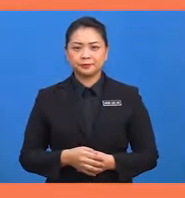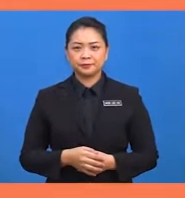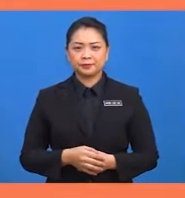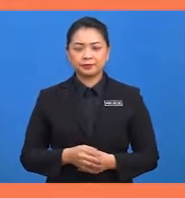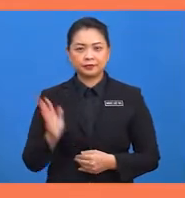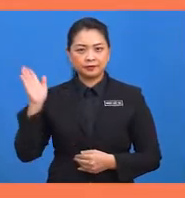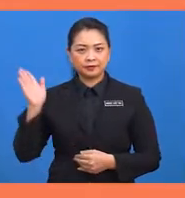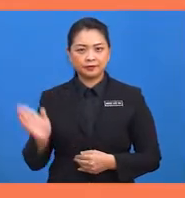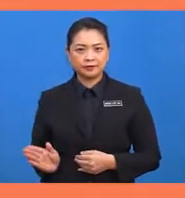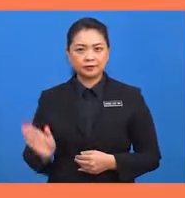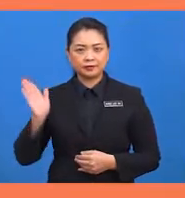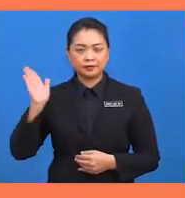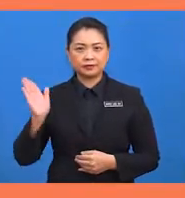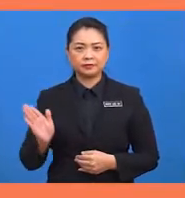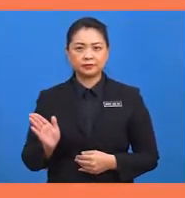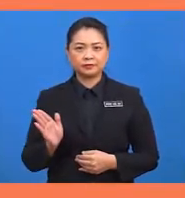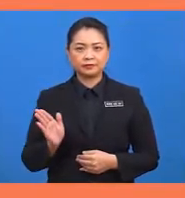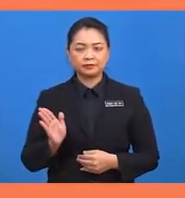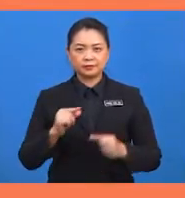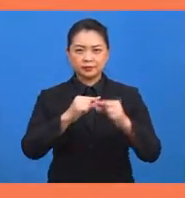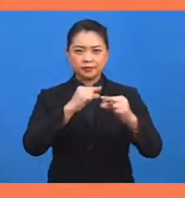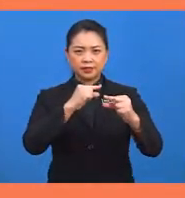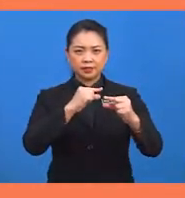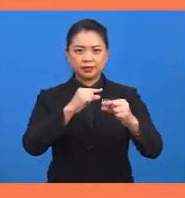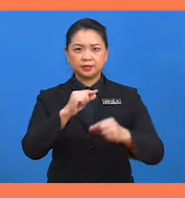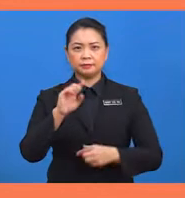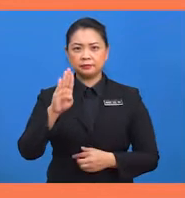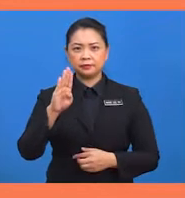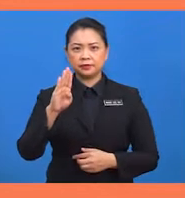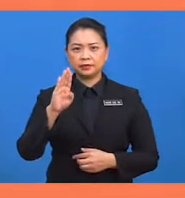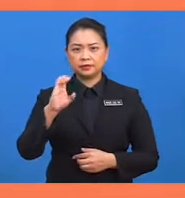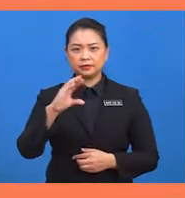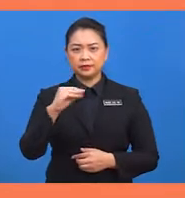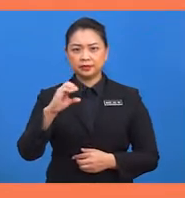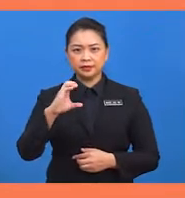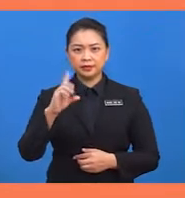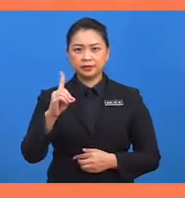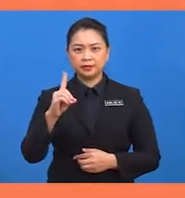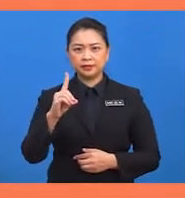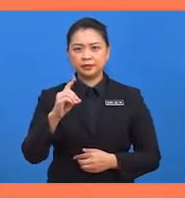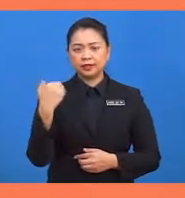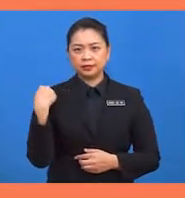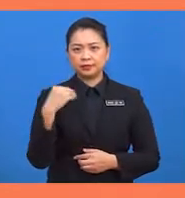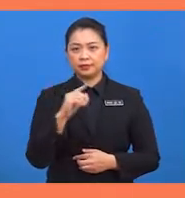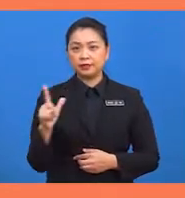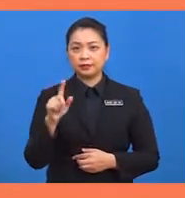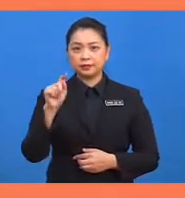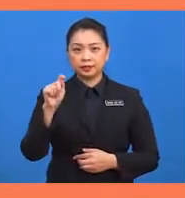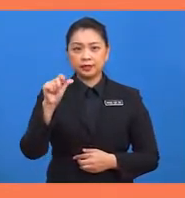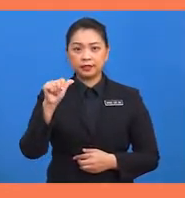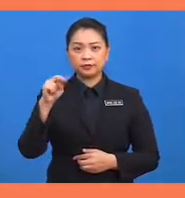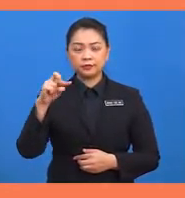Raja ini, garis lurus BC dan garis lurus CD ialah tenjen kepada